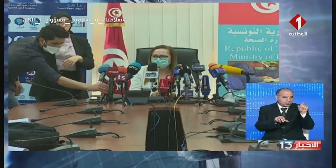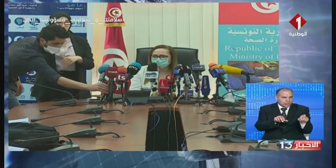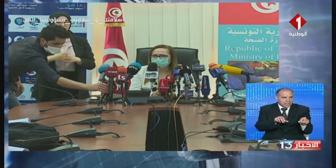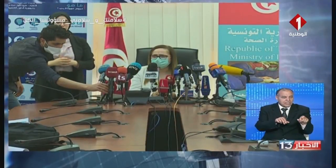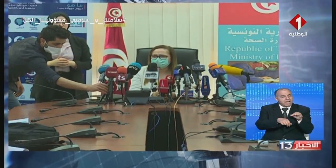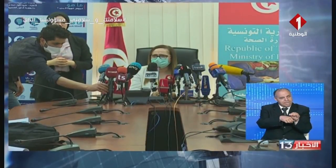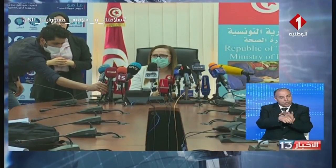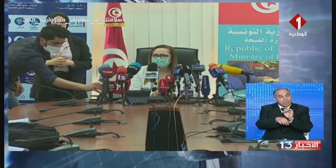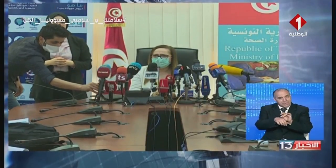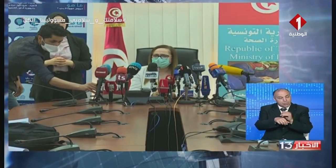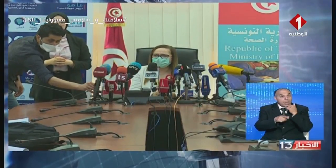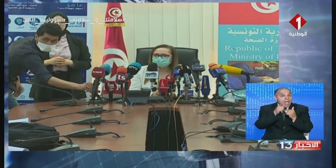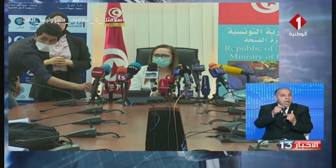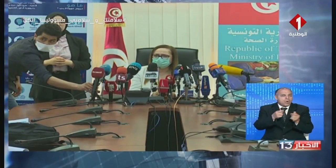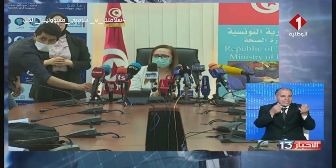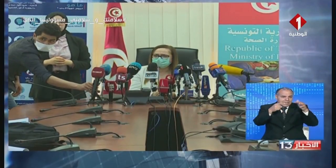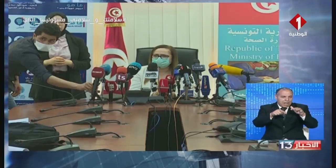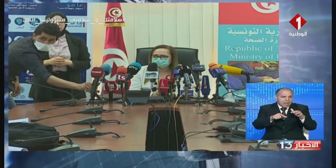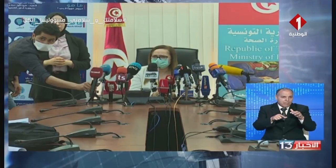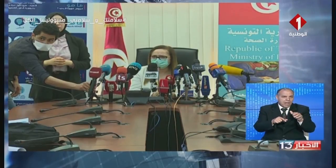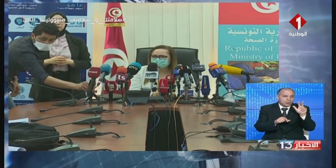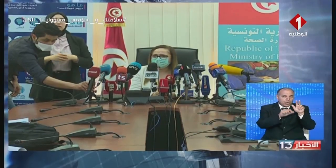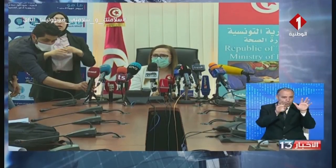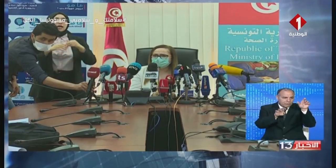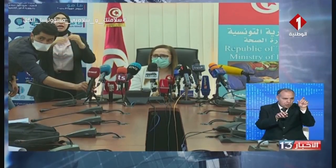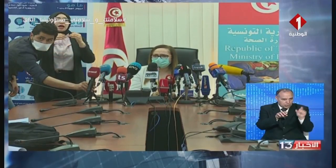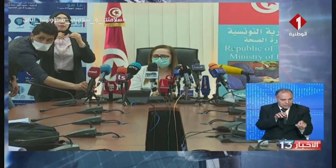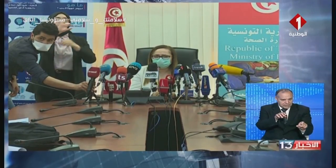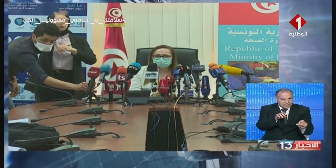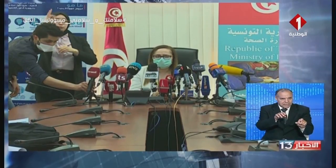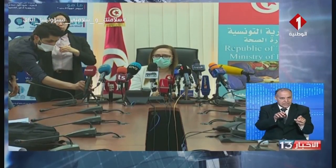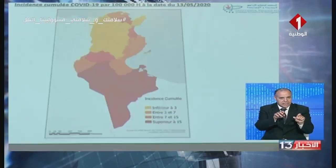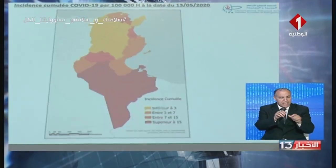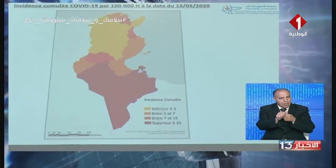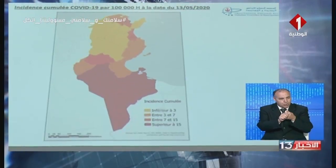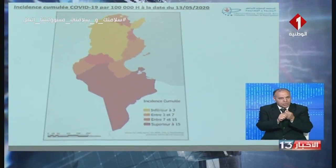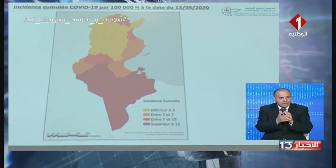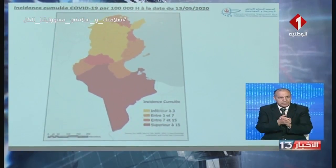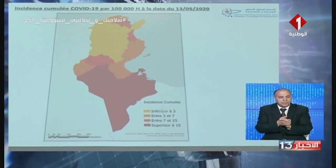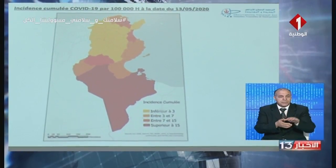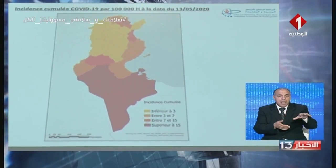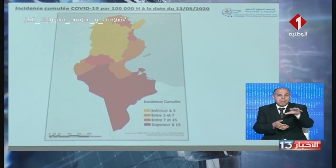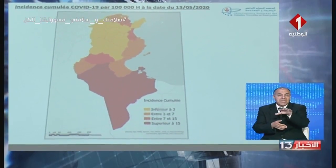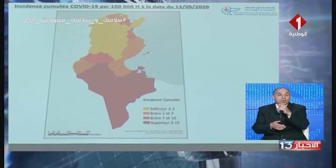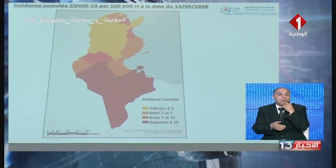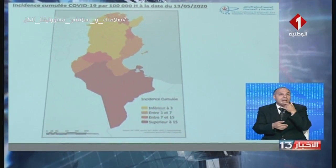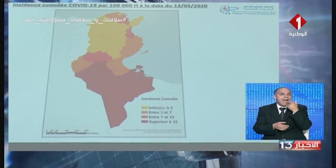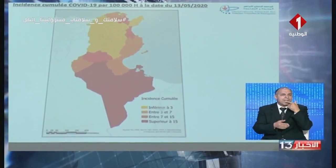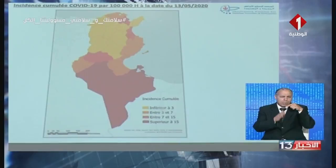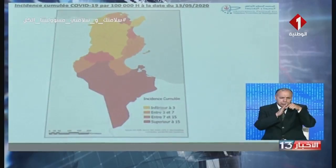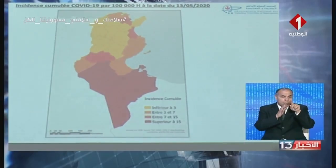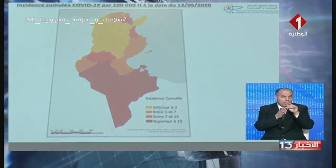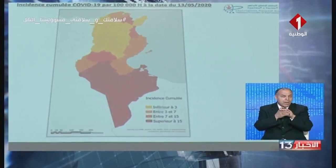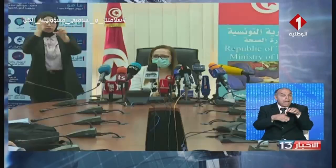حامل الفيروس و739 حالة بصدد المتابعة المناطق اللي هي باللون الأحمر الغامق